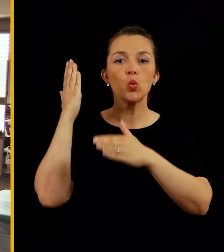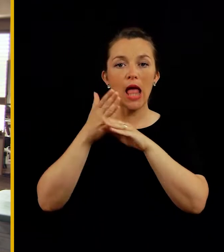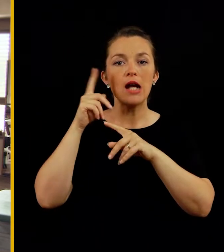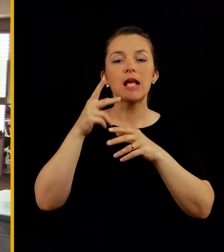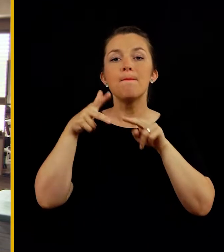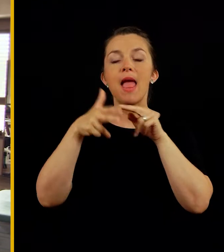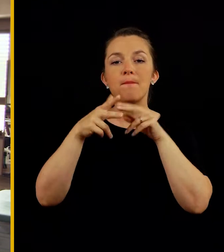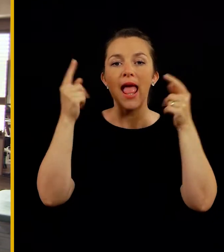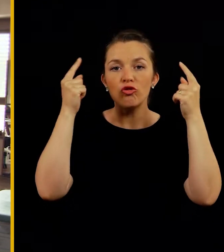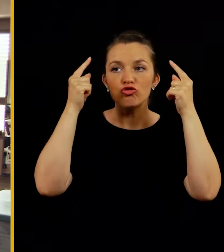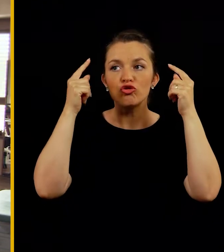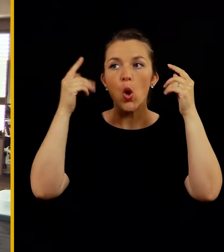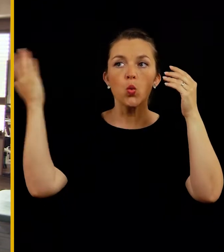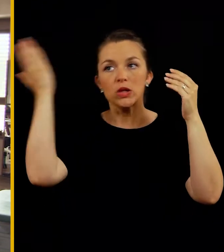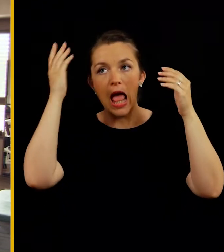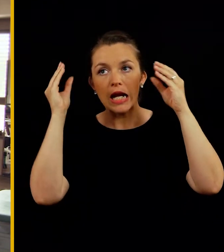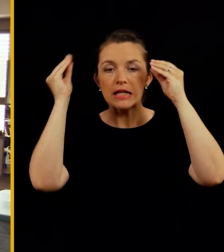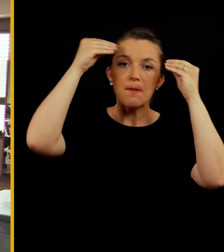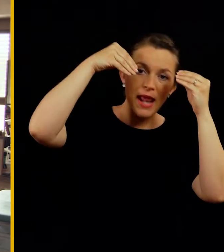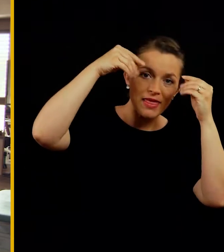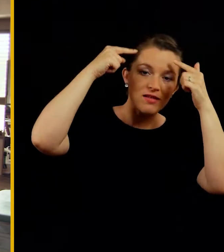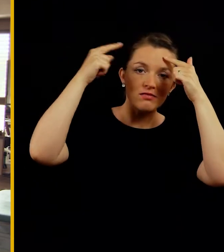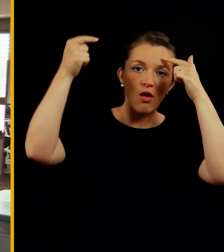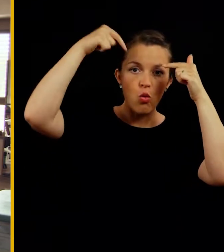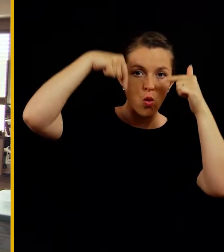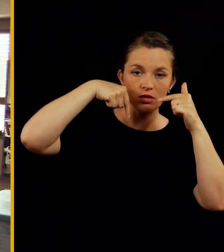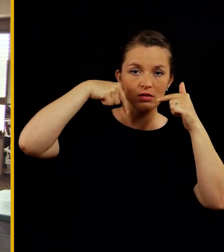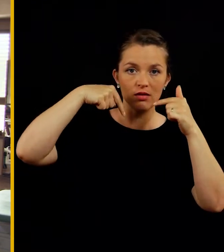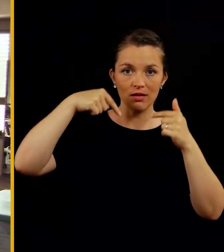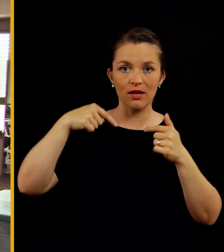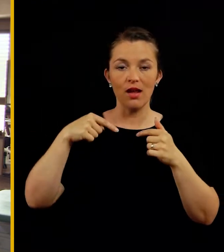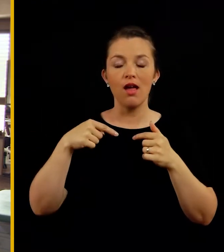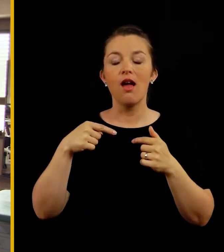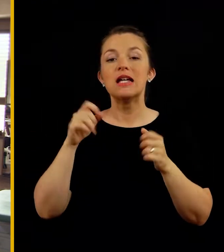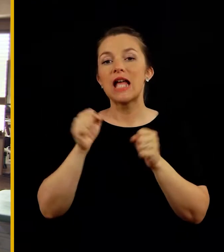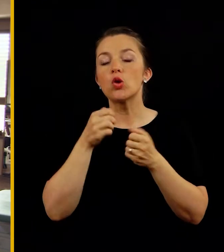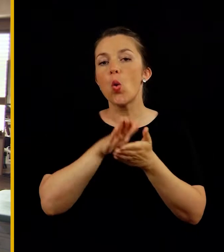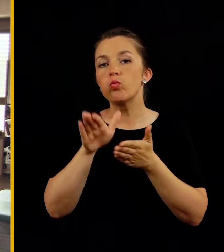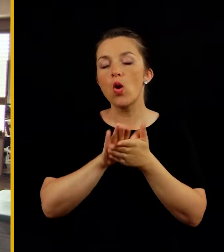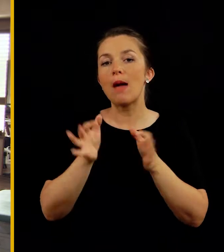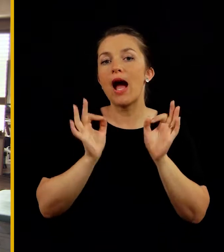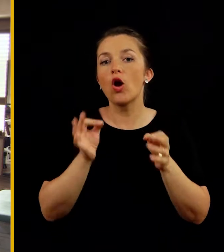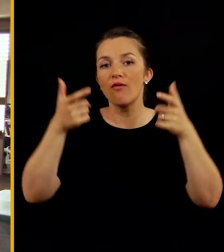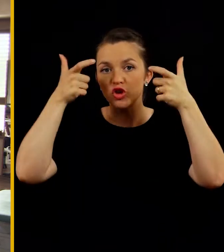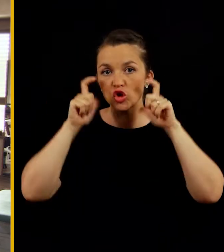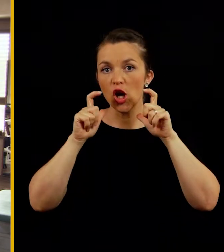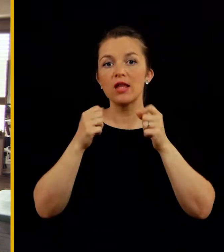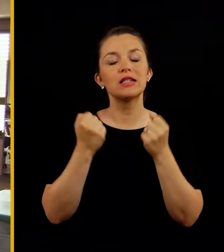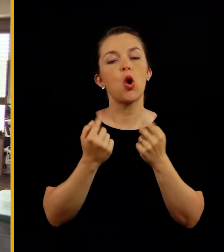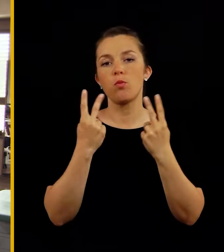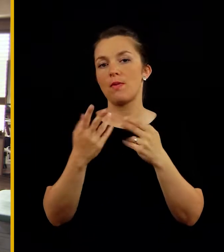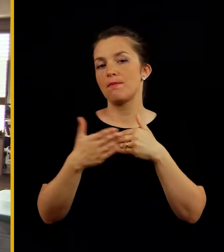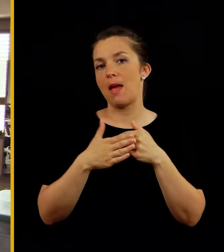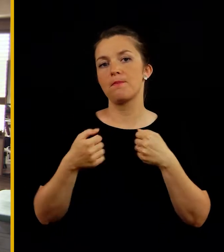preprečiti prenosle teh na lobansko kosti in preko lobanske kosti na možgo novino v notrnjost. Zato je uporaba kakovostne